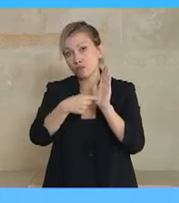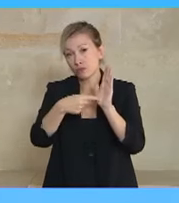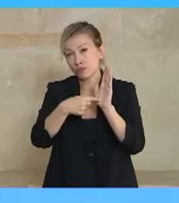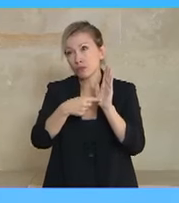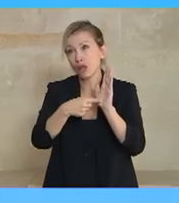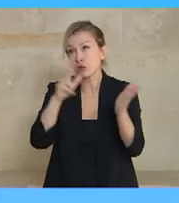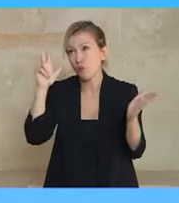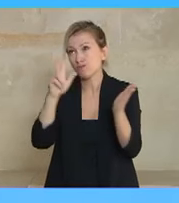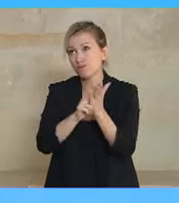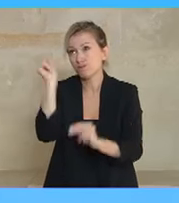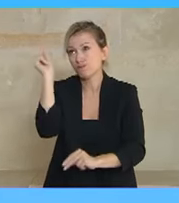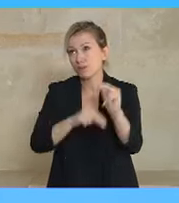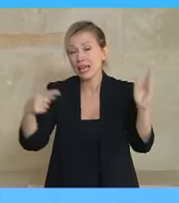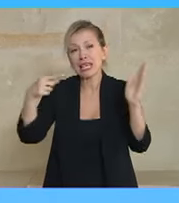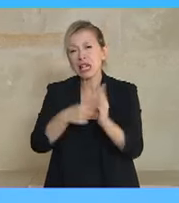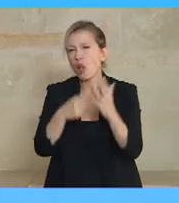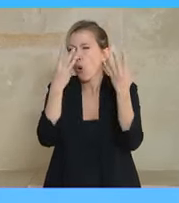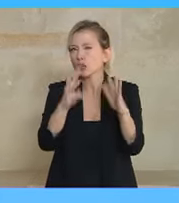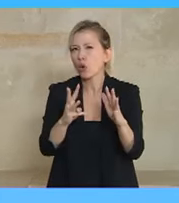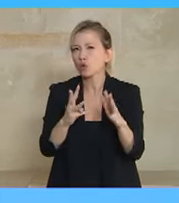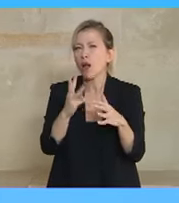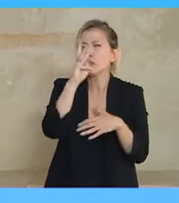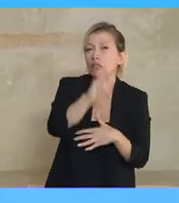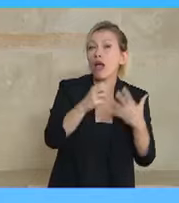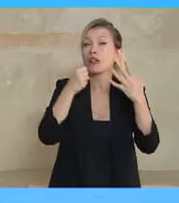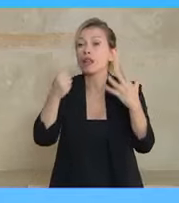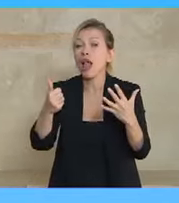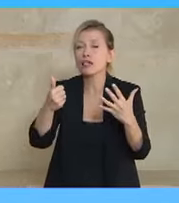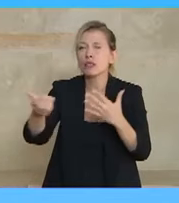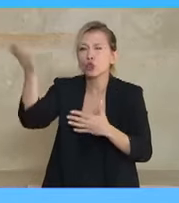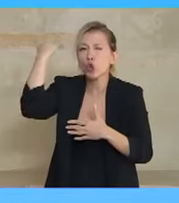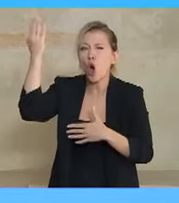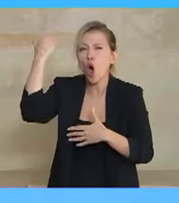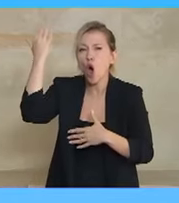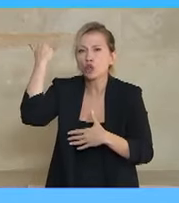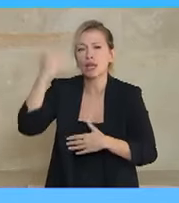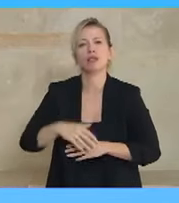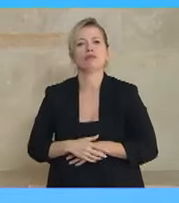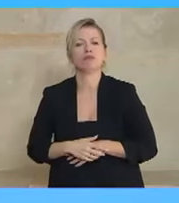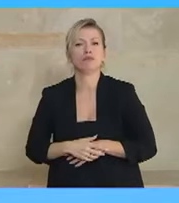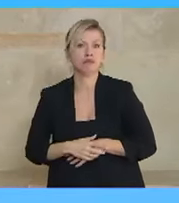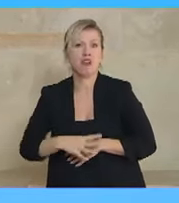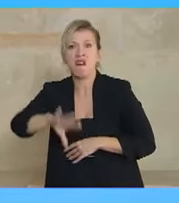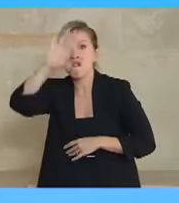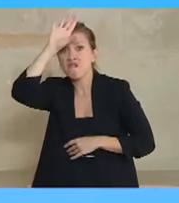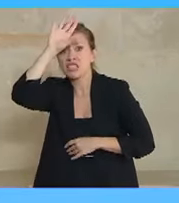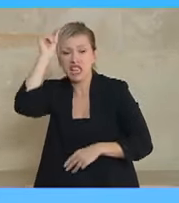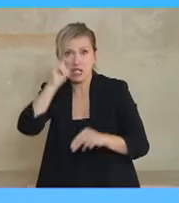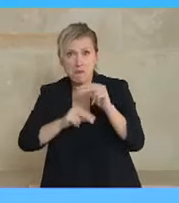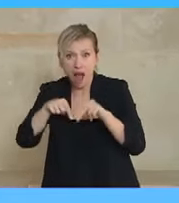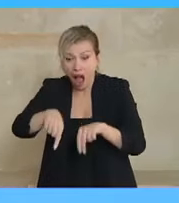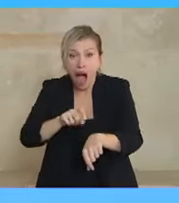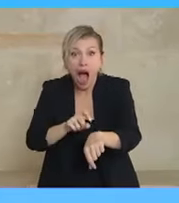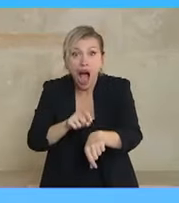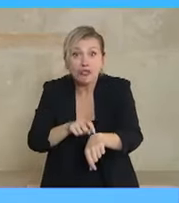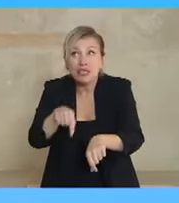1836. Του βασιλιά Όθωνα. Και τώρα η δικαστική αστυνομία